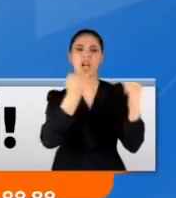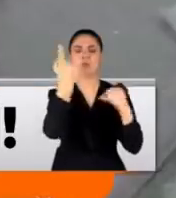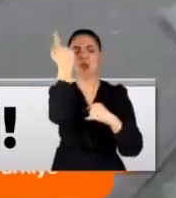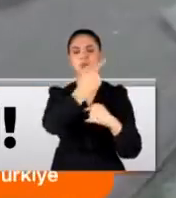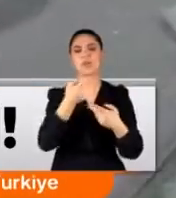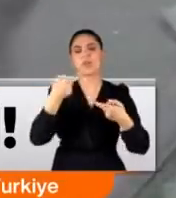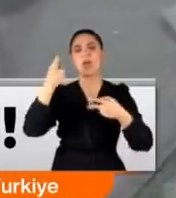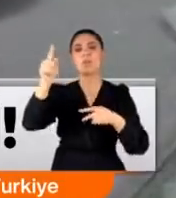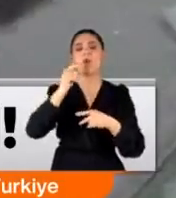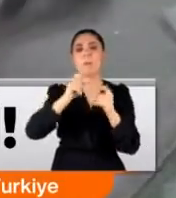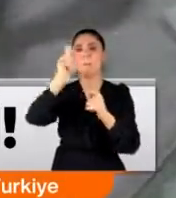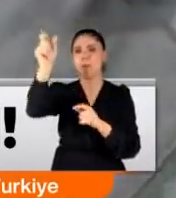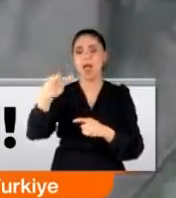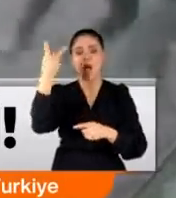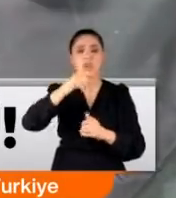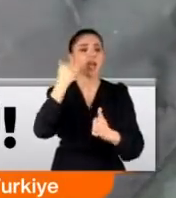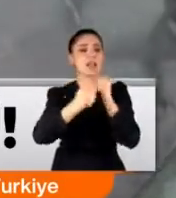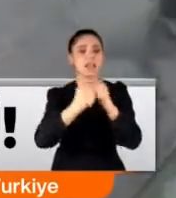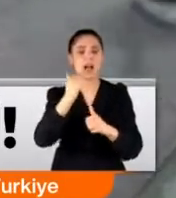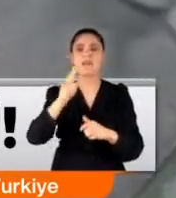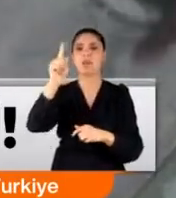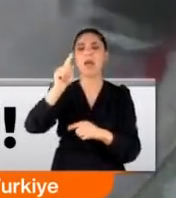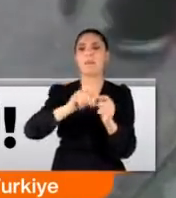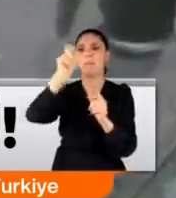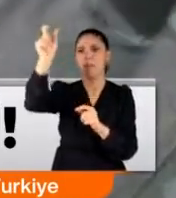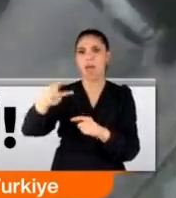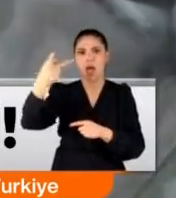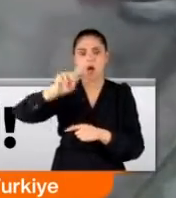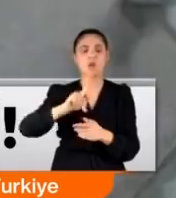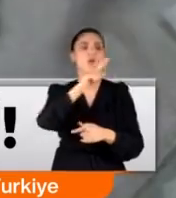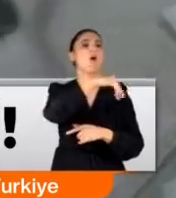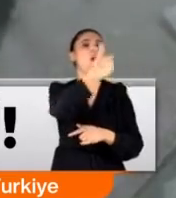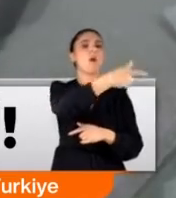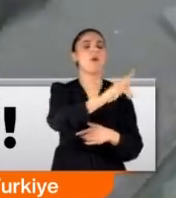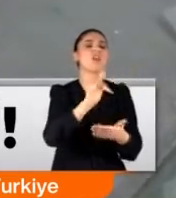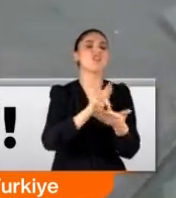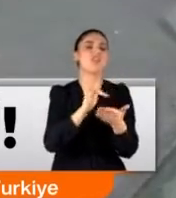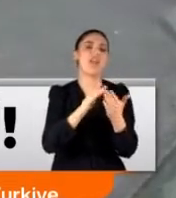düştü. Aralarında çıkan kavga birini mezara, diğerini ise cezaevine gönderdi.